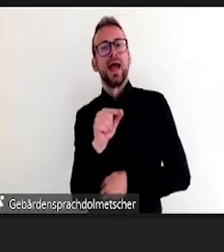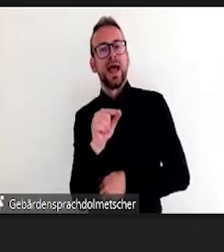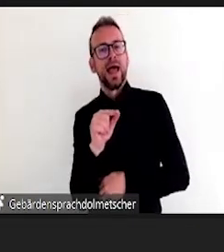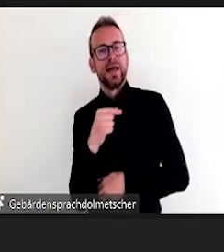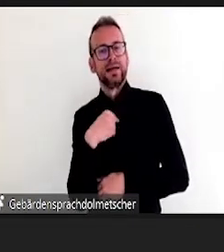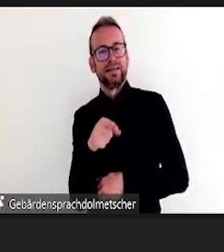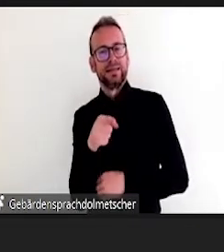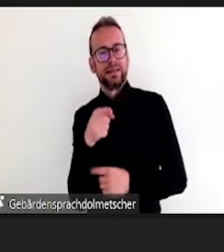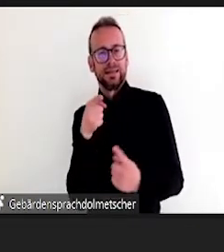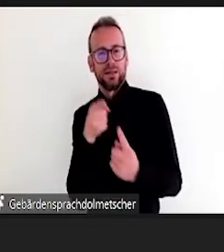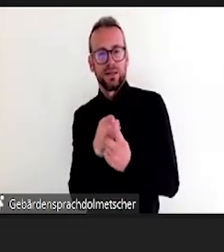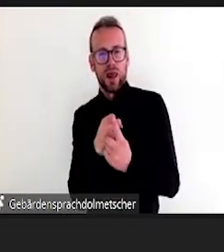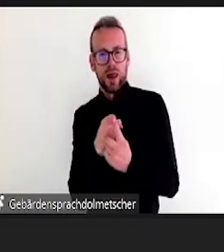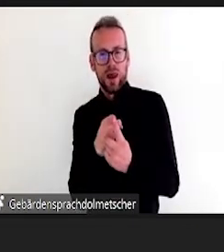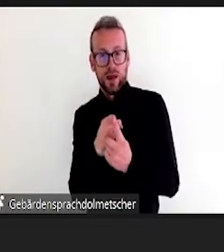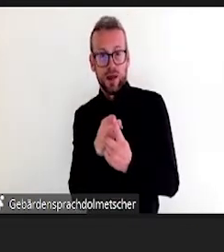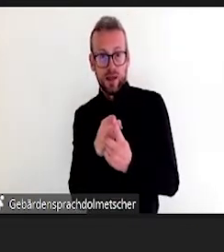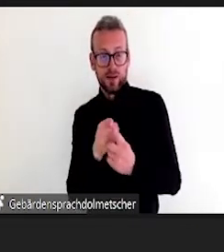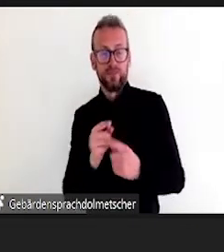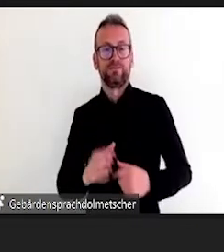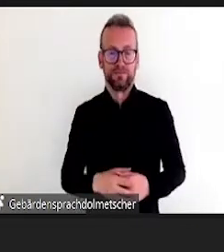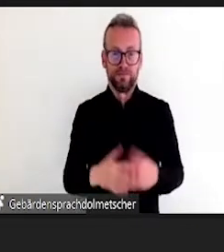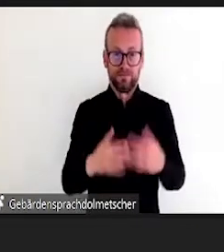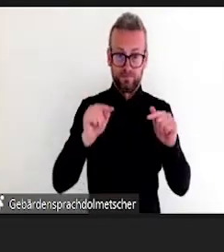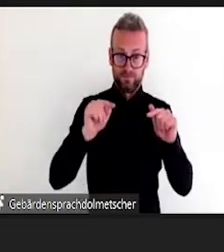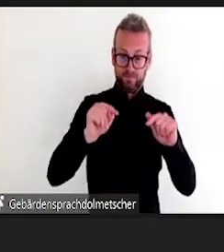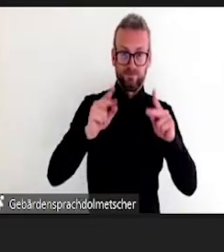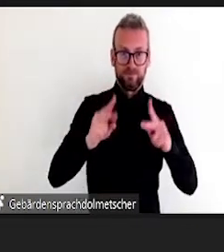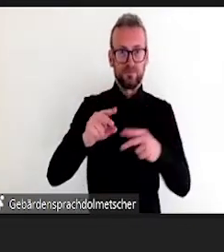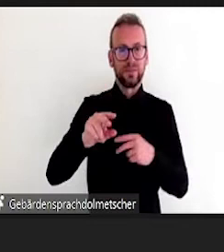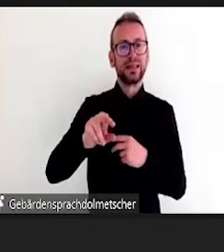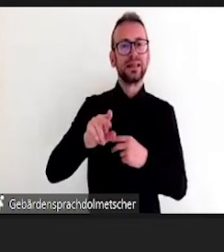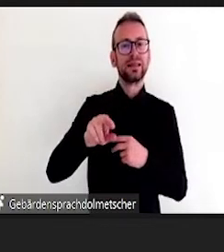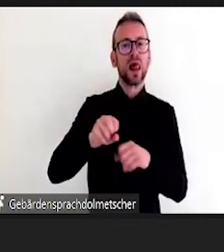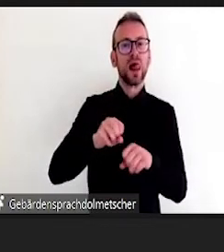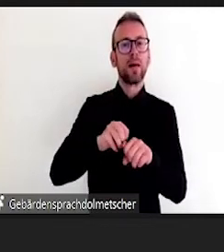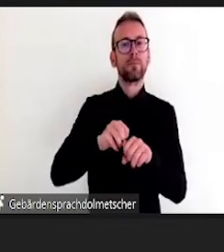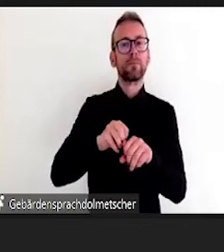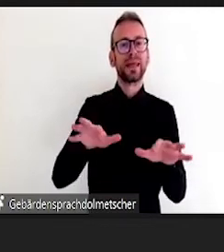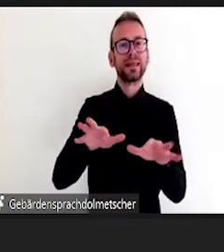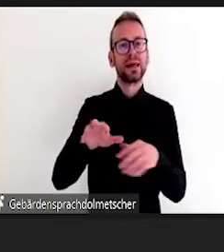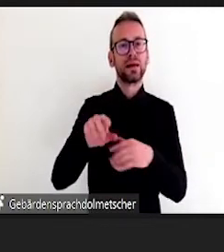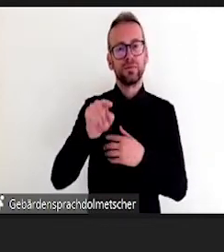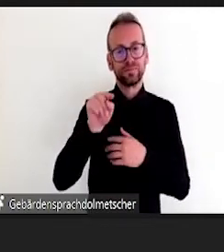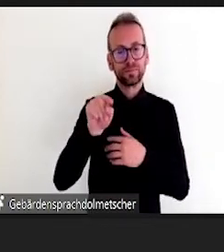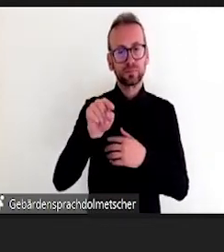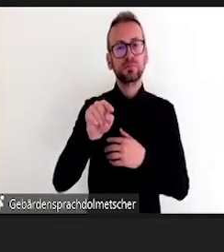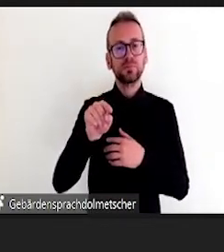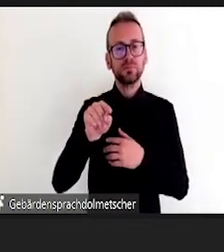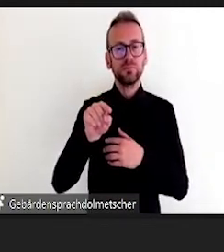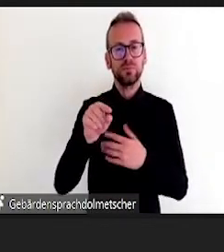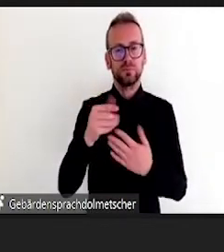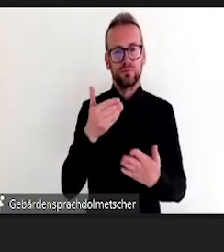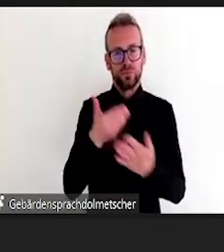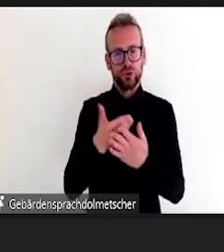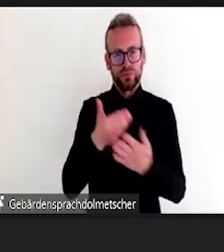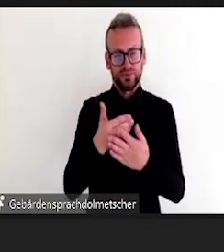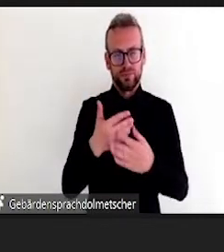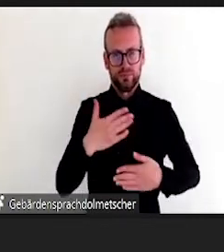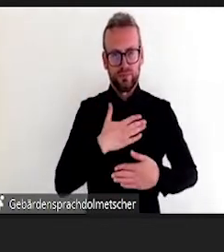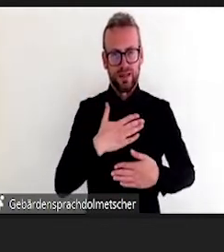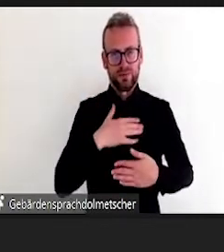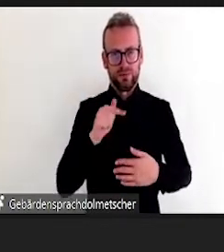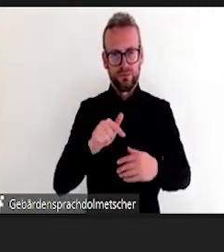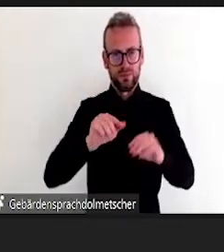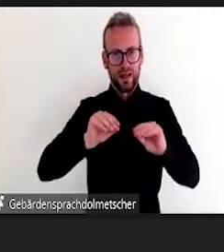schon. Ich kann Bilder, Texte, Audios, Videos und so weiter mithilfe von Diklusion vereinen und damit